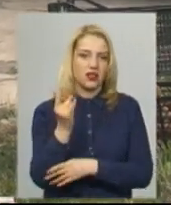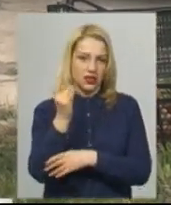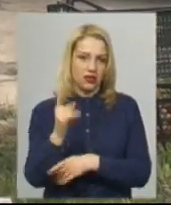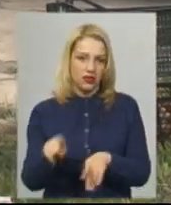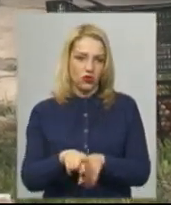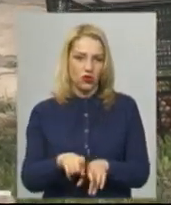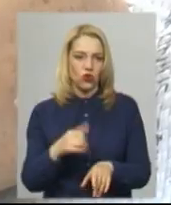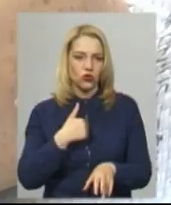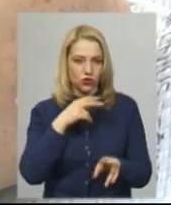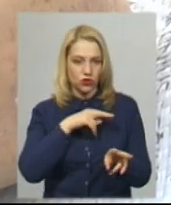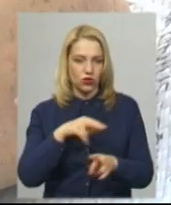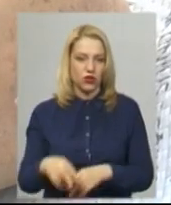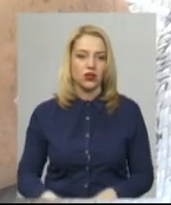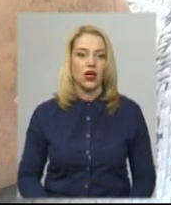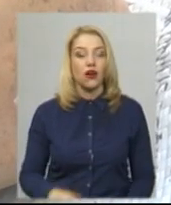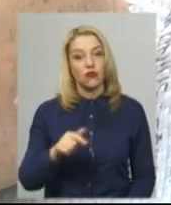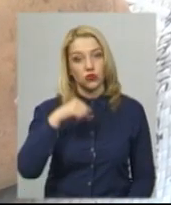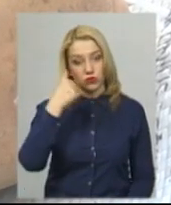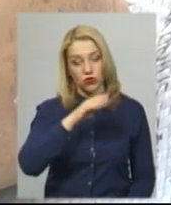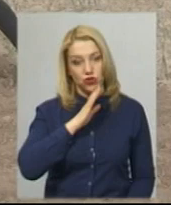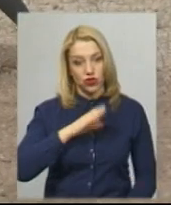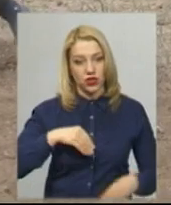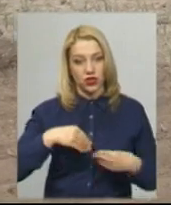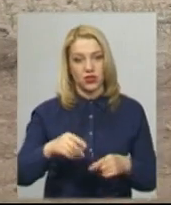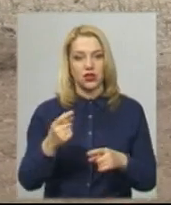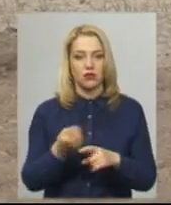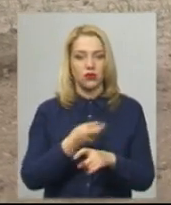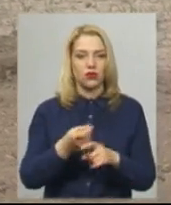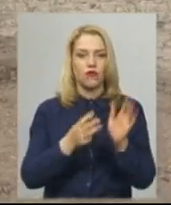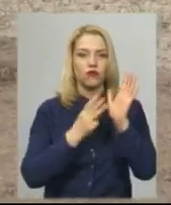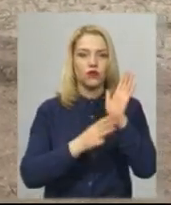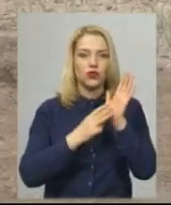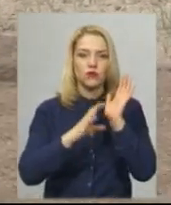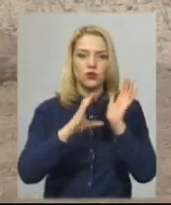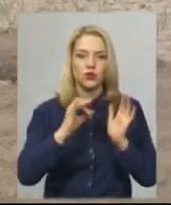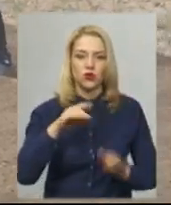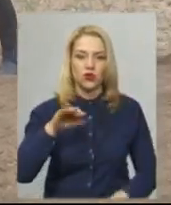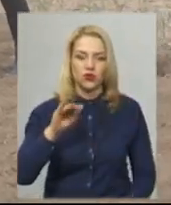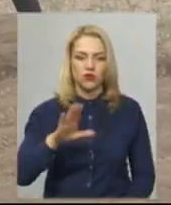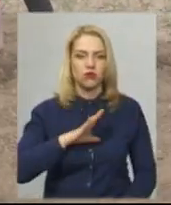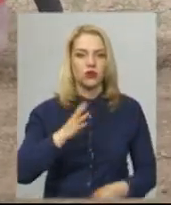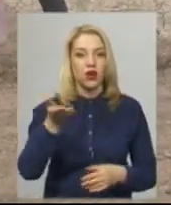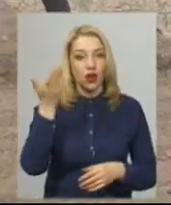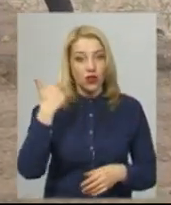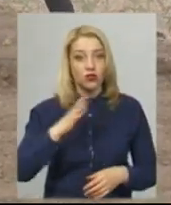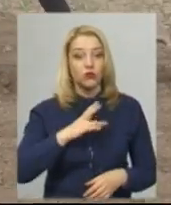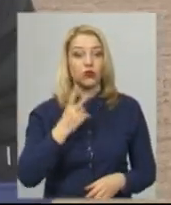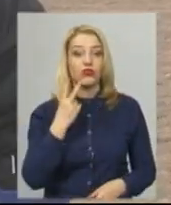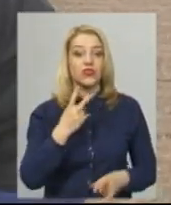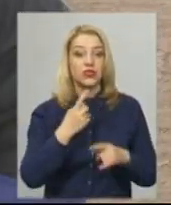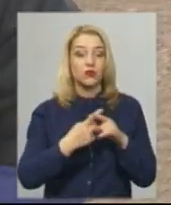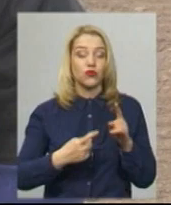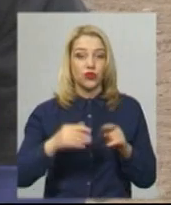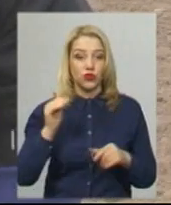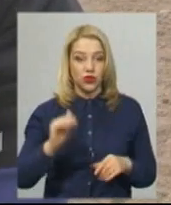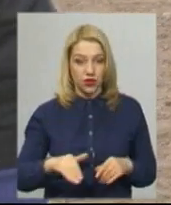теж хоче цього догляду. Цього року жінка саджає бульбу 80 сортів. Я мала більше, десь дві з половиною тисячі сортів,